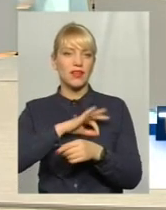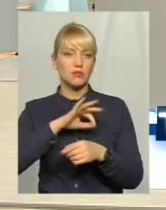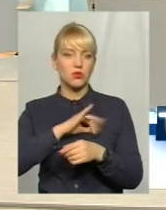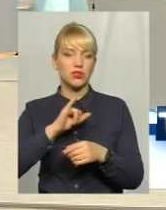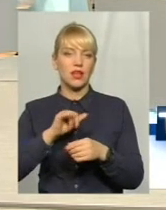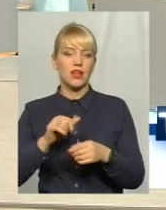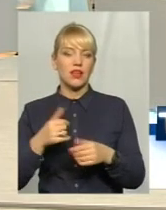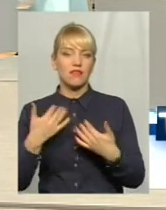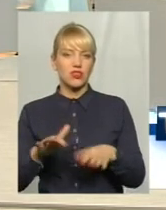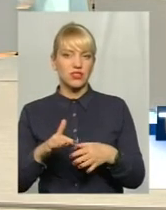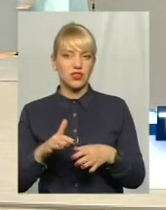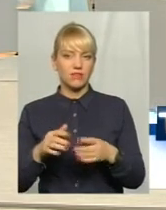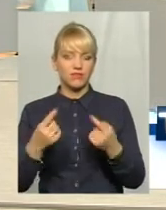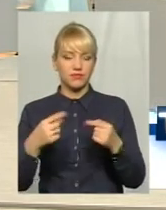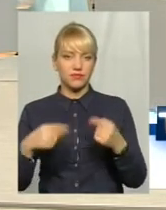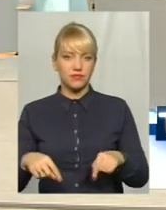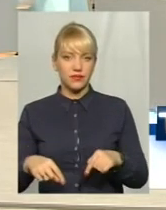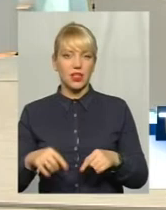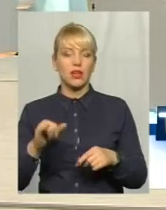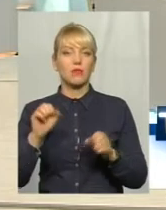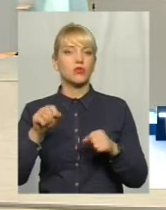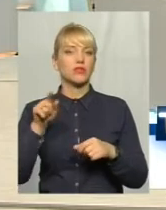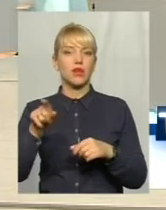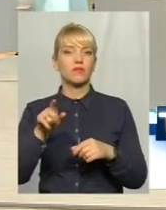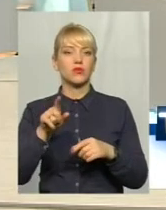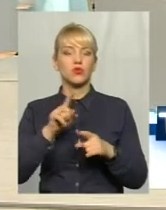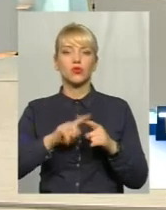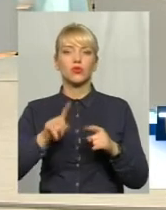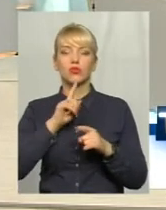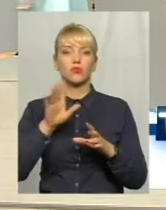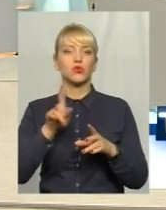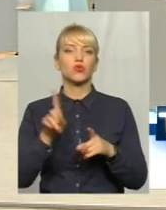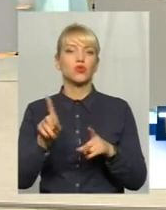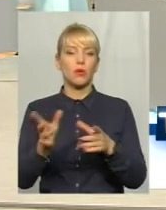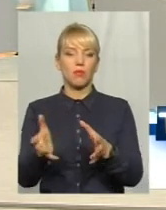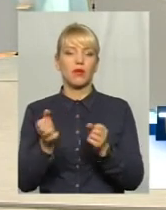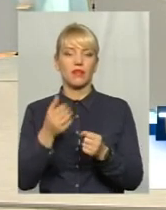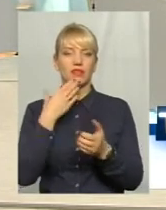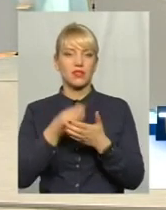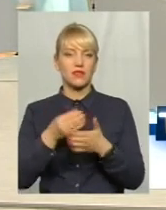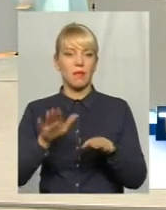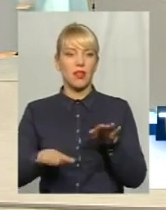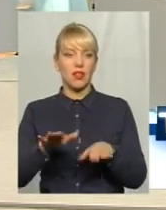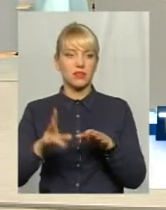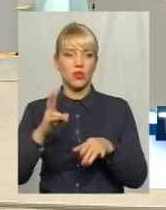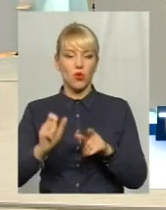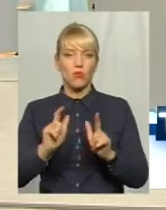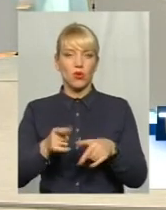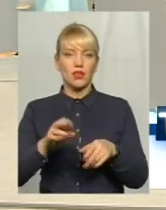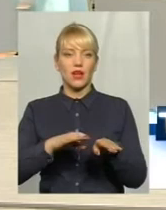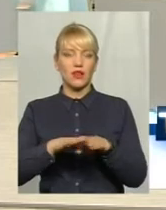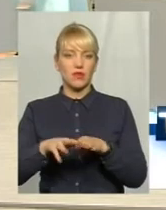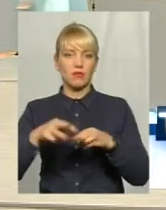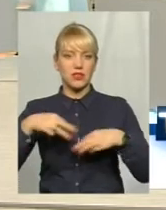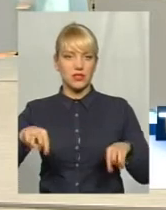приходять в негодність, і можливо, що скоро там вже не буде шо й брати на свій баланс. Але погодження на рівні Міністерства